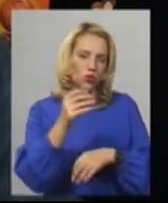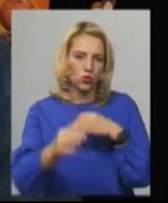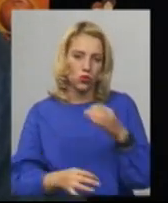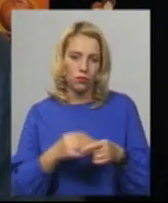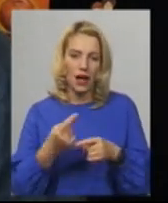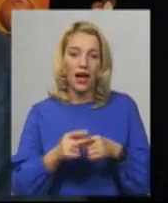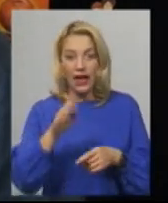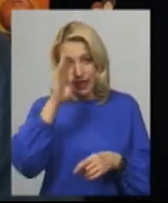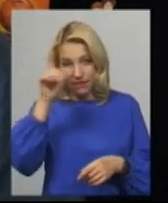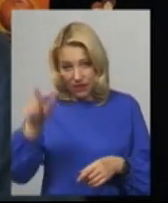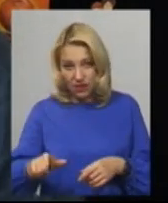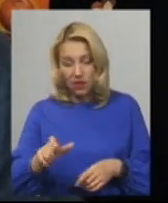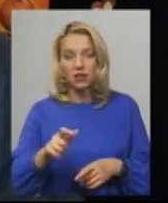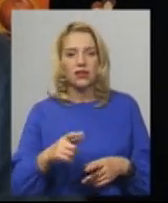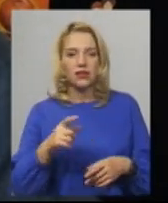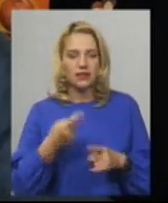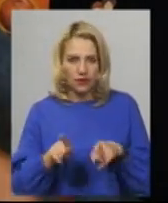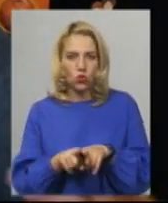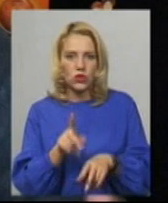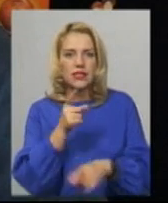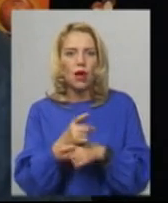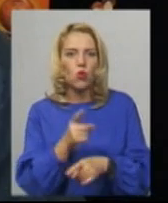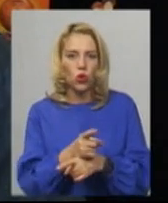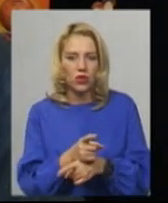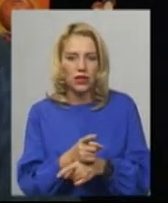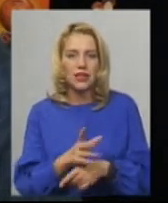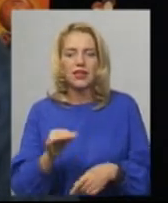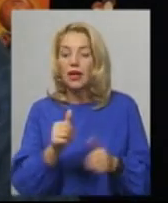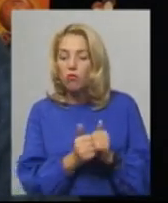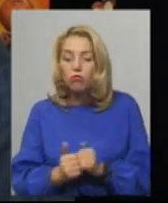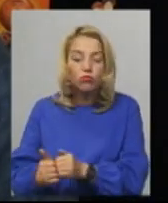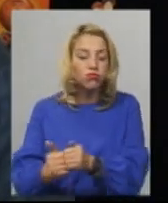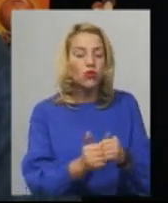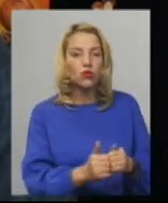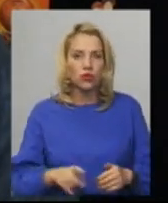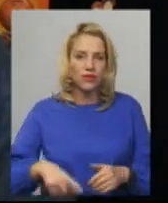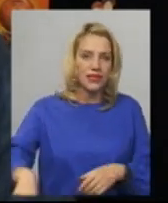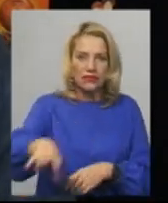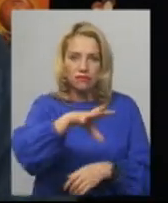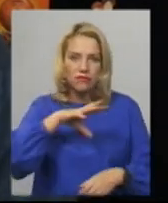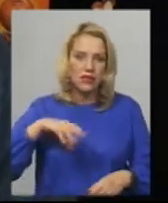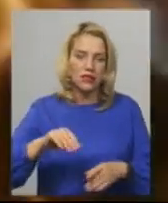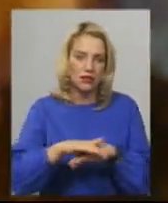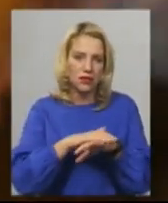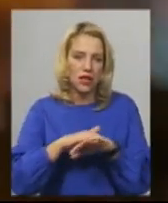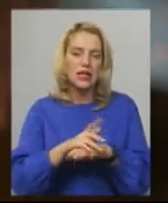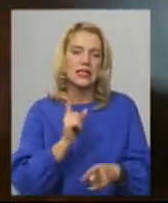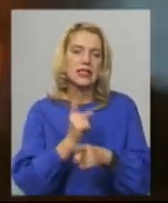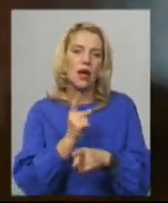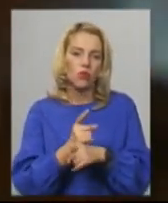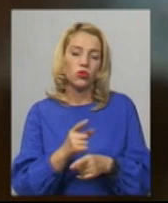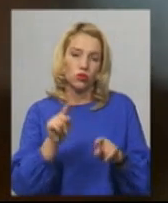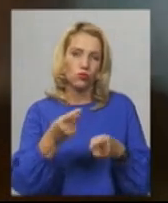серед них заборонений. Це життя, і ті, хто поруч з ним, вони теж стали заборонені. У фільмі